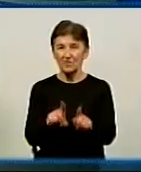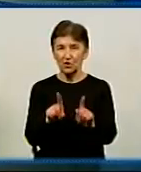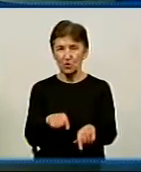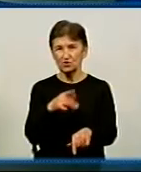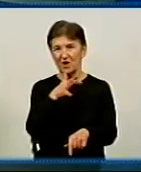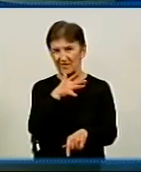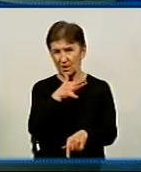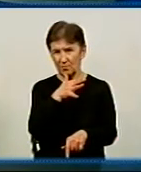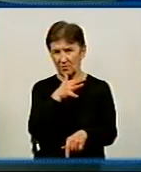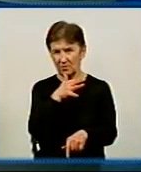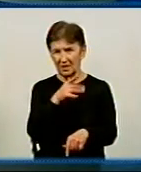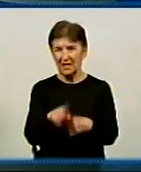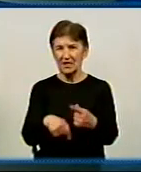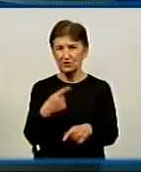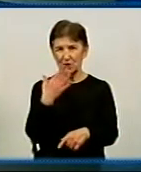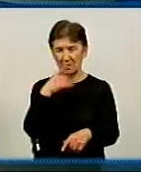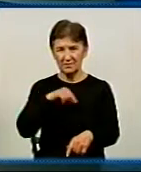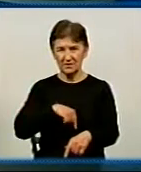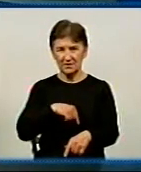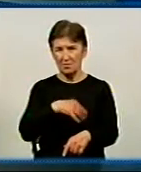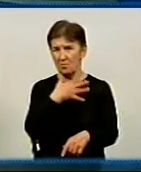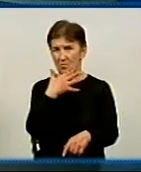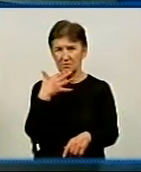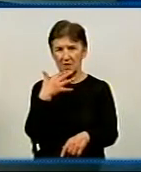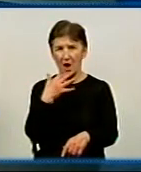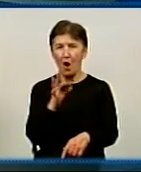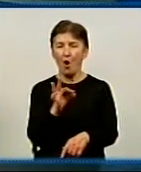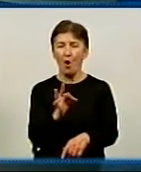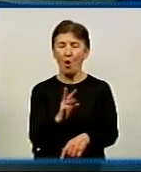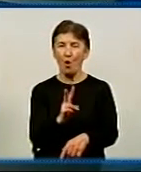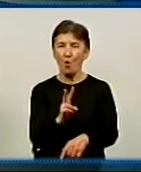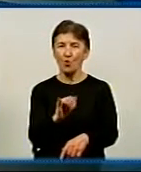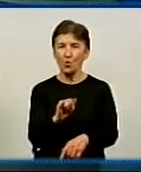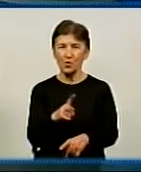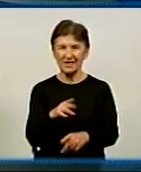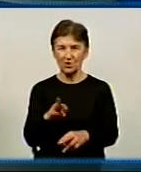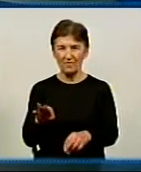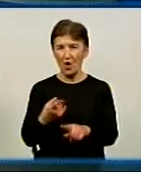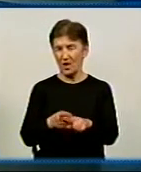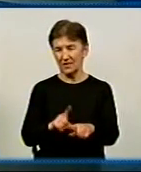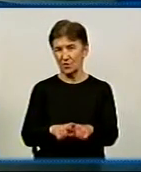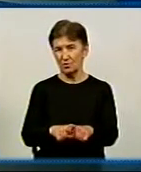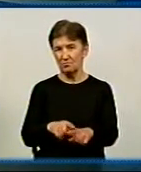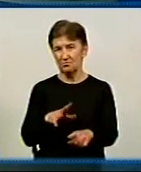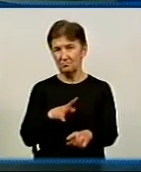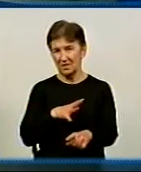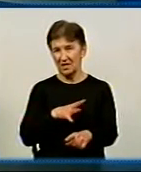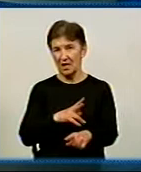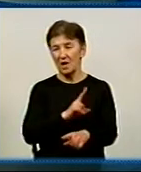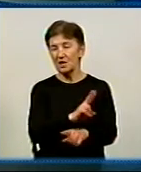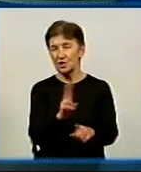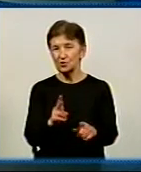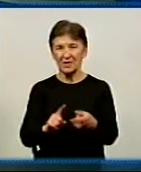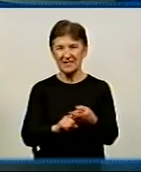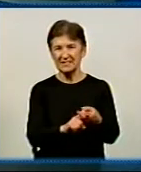через цих психологів проходило багато оккультизма, оккультного. Це були психологи, які зв'язалися з